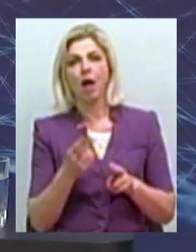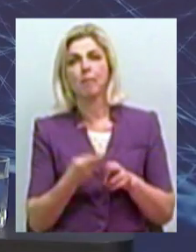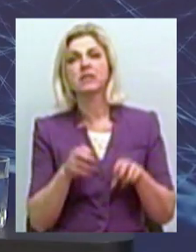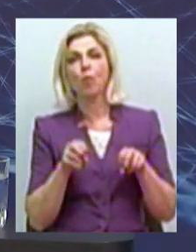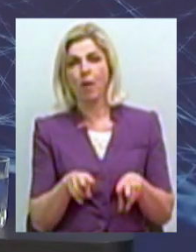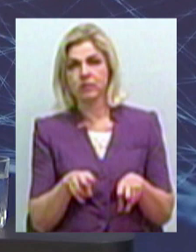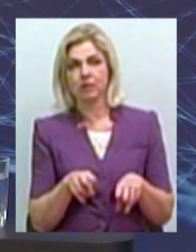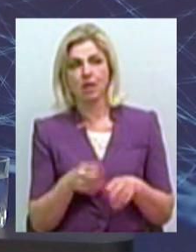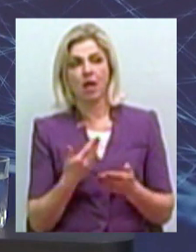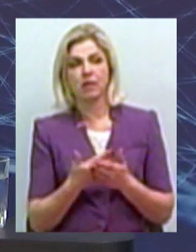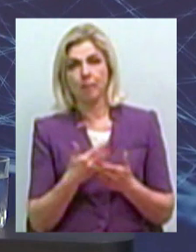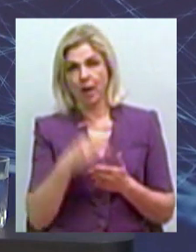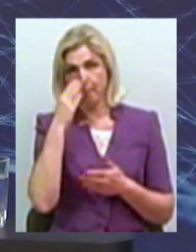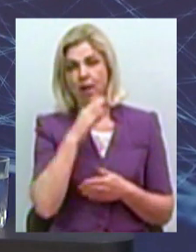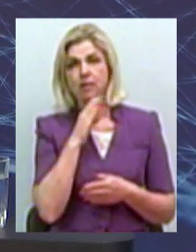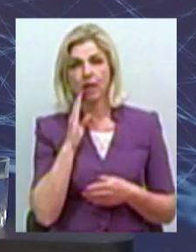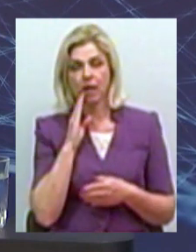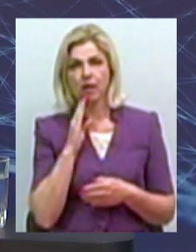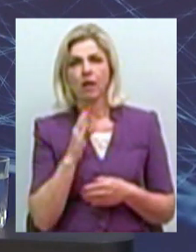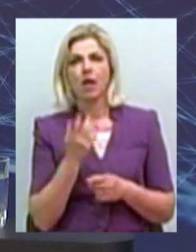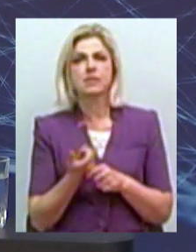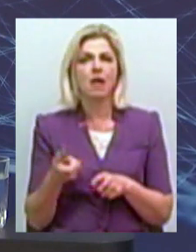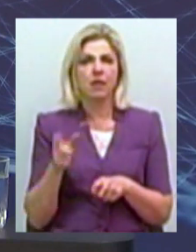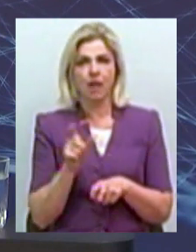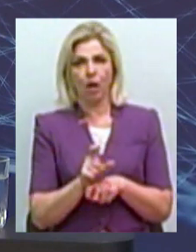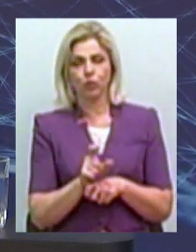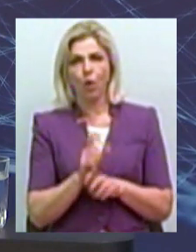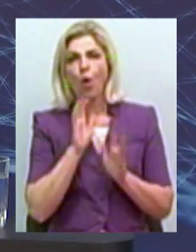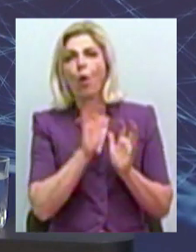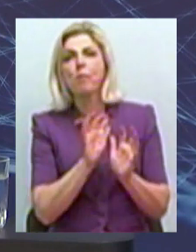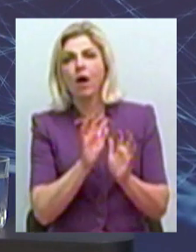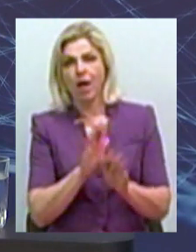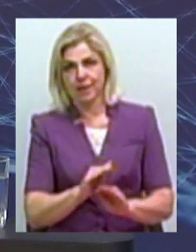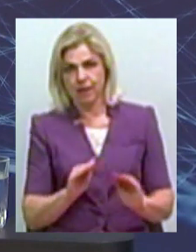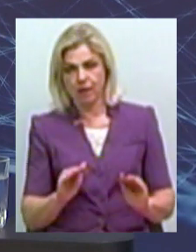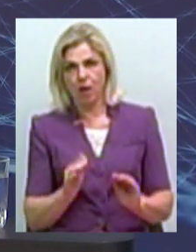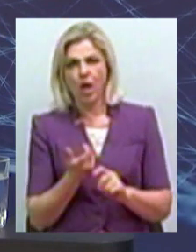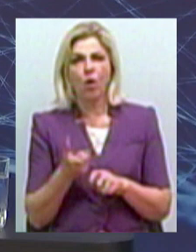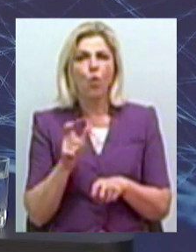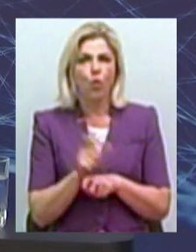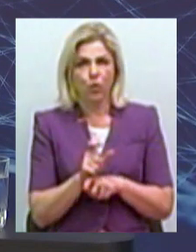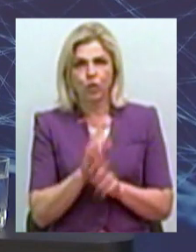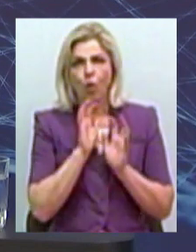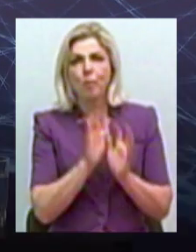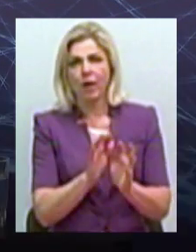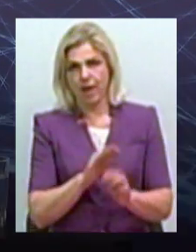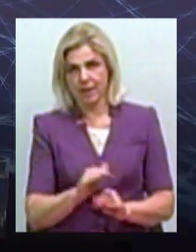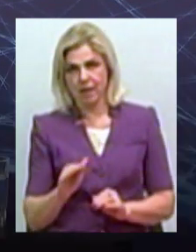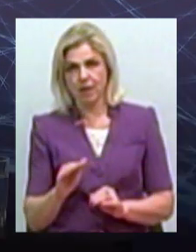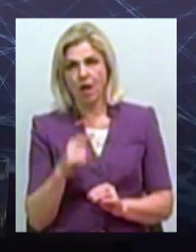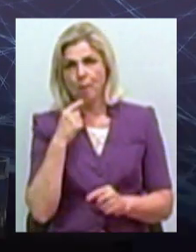Наприклад, якщо батьки занадто опікають дитину, тобто гіпер такі опікаючи,